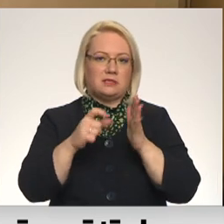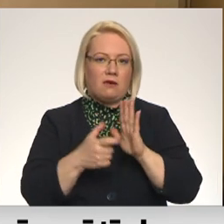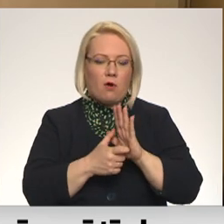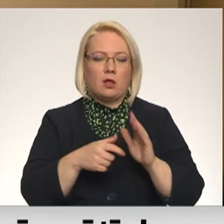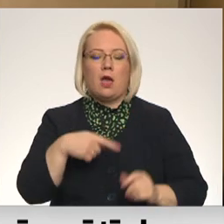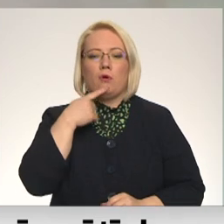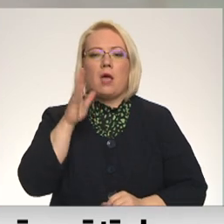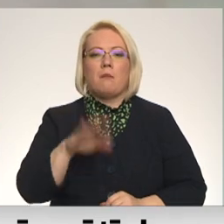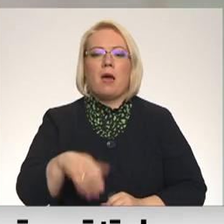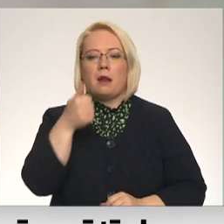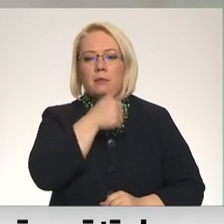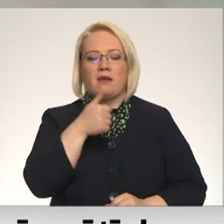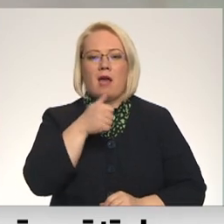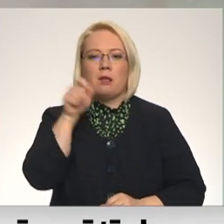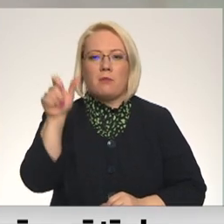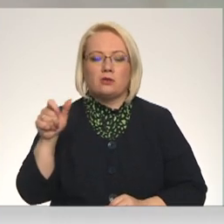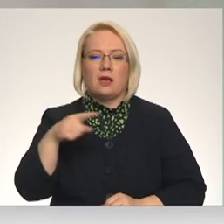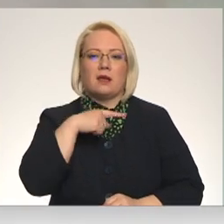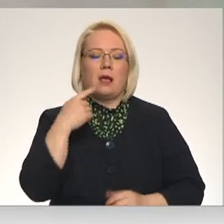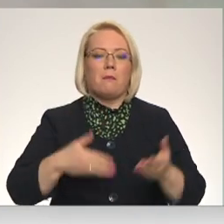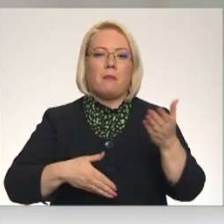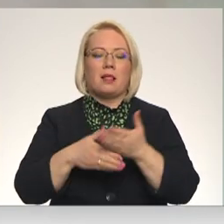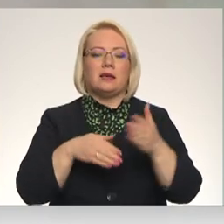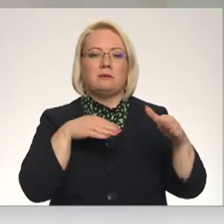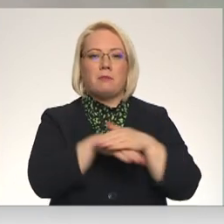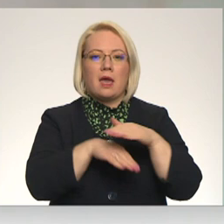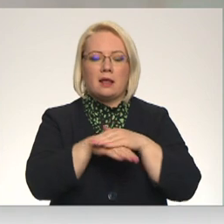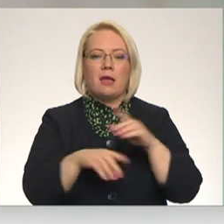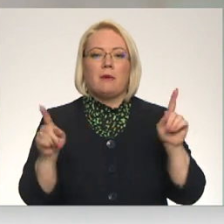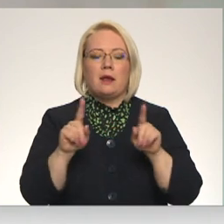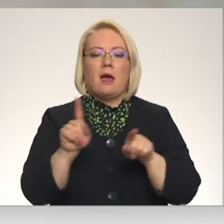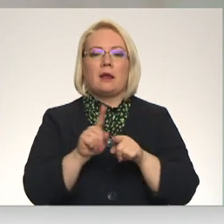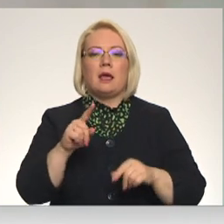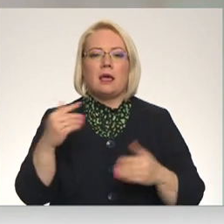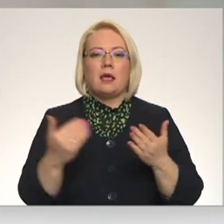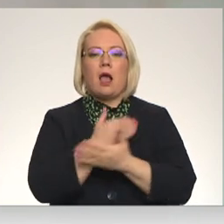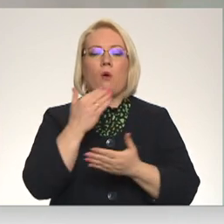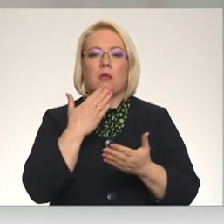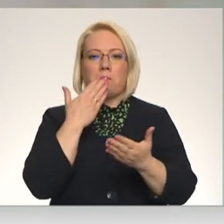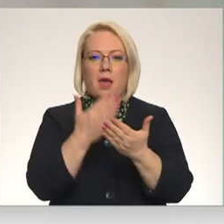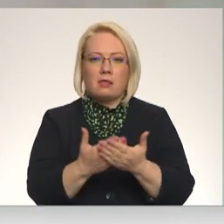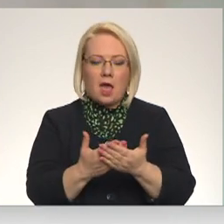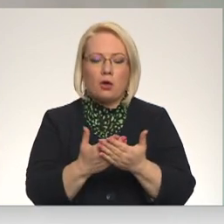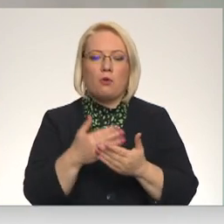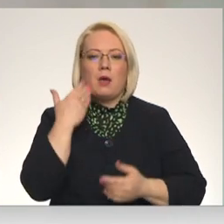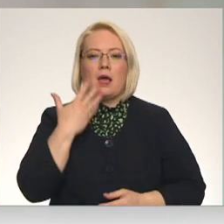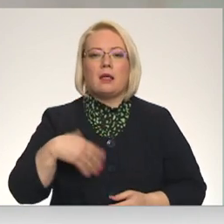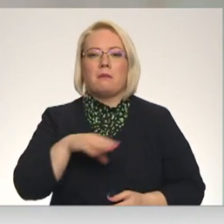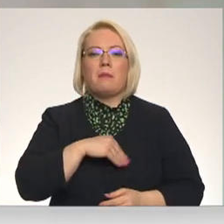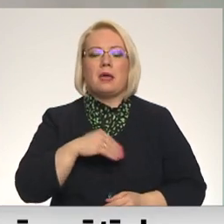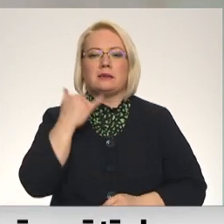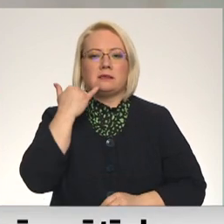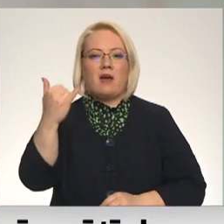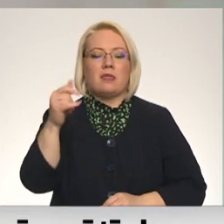privātpersonām, jā, gribu palīdzēt bēgļiem anketā, vēl joprojām ir ar jauni pieteikumi. Savukārt, kad mēs apzrinam